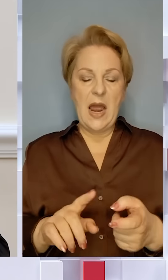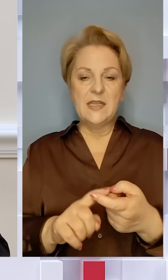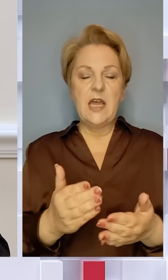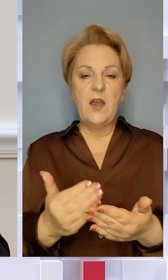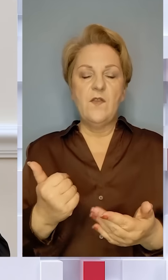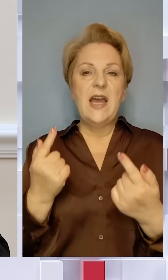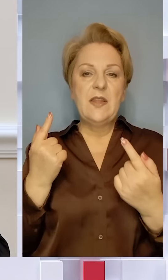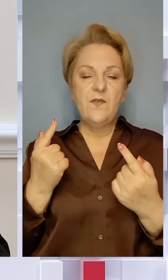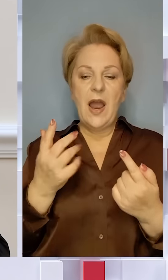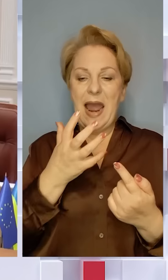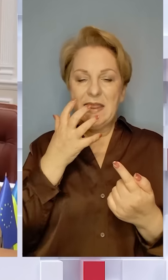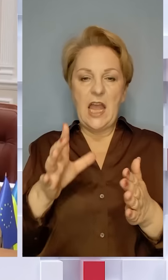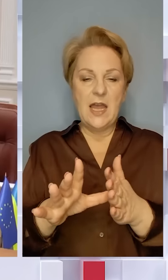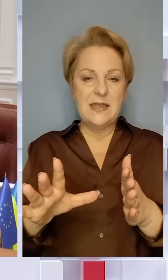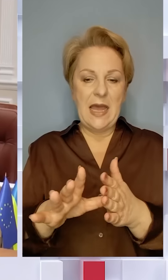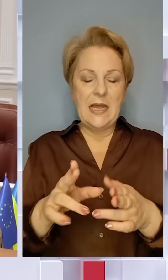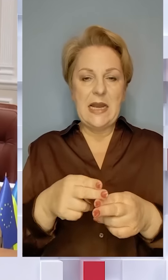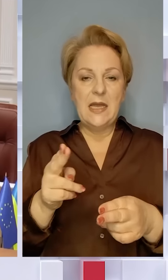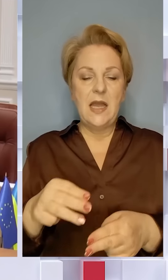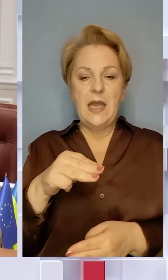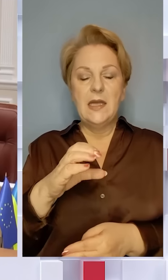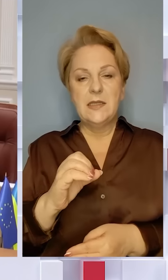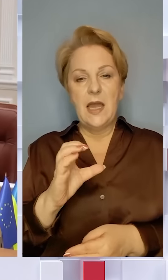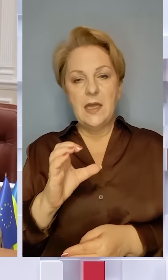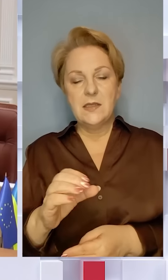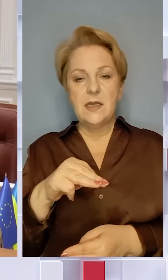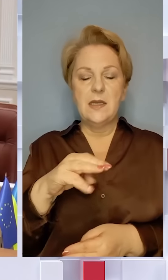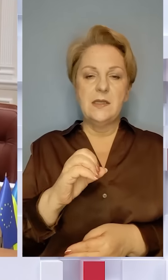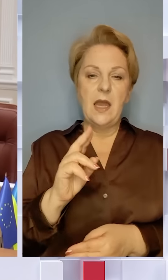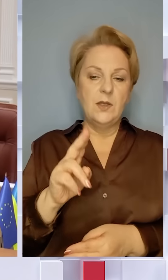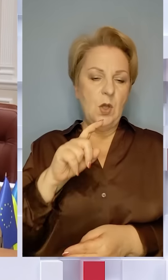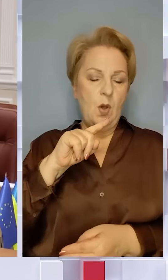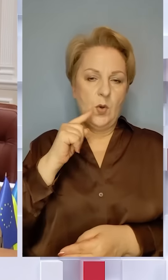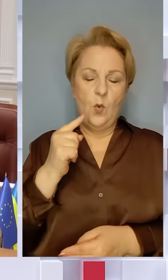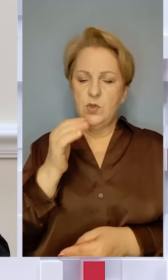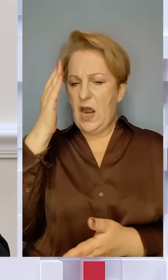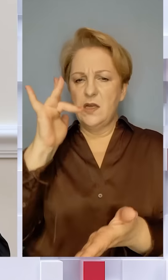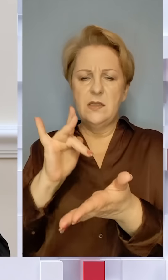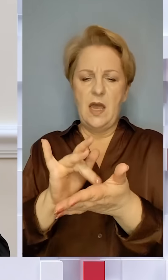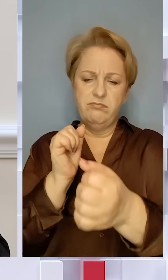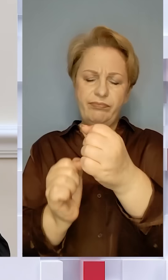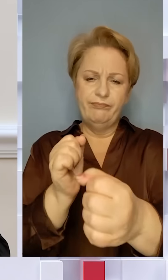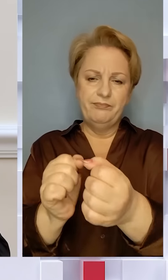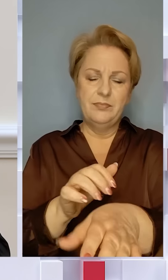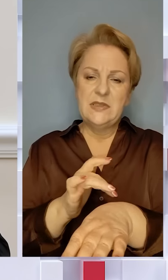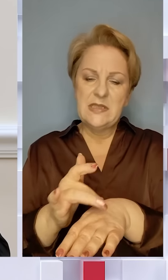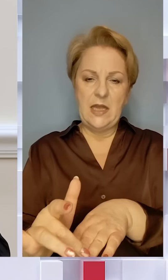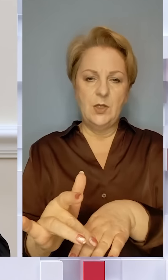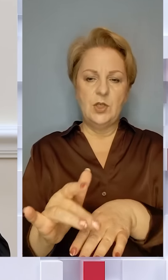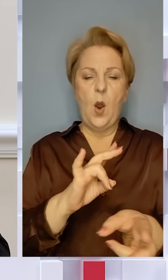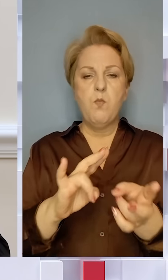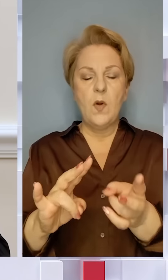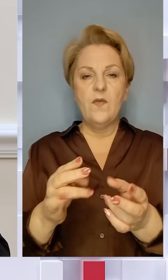великих теплоенергетичних станцій, саме ТЕС і ТЕЦ, Росія цілеспрямово наатакувала, знищивши або